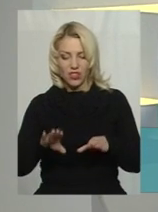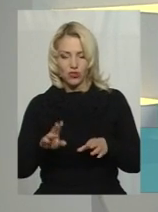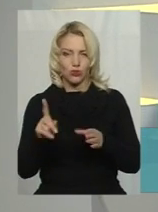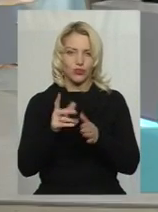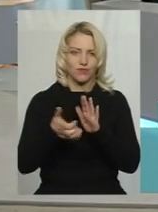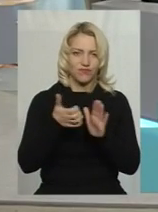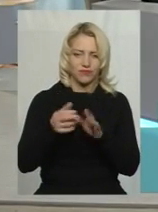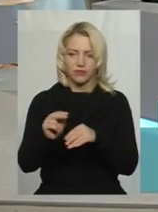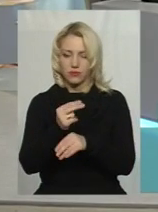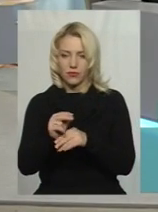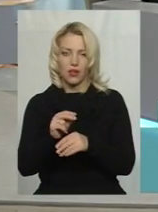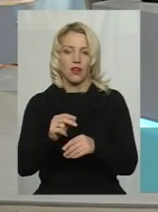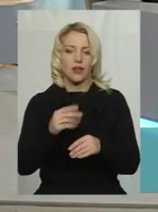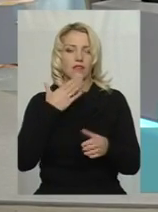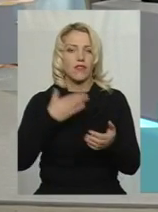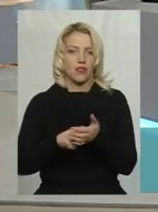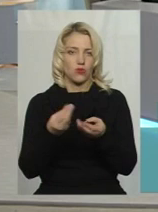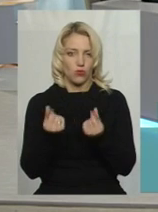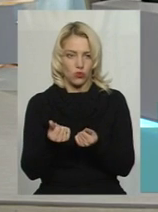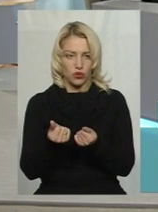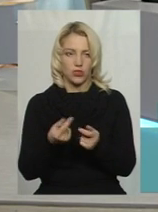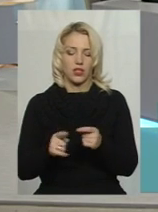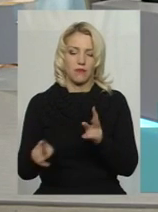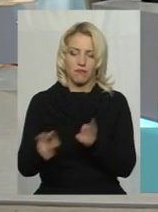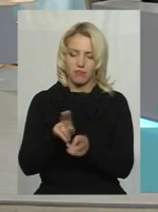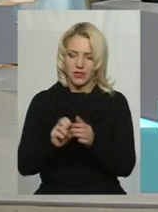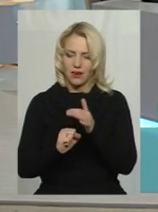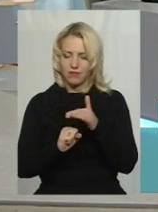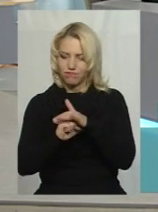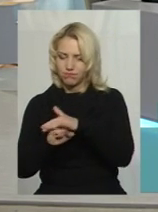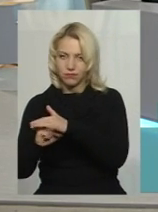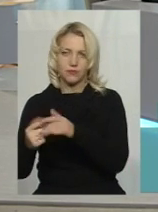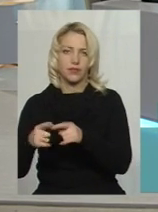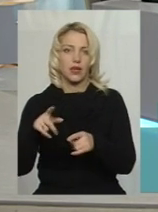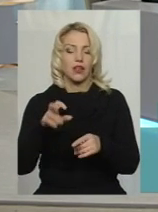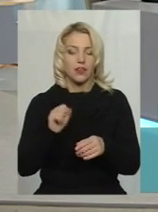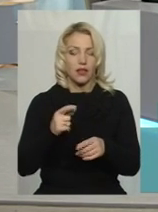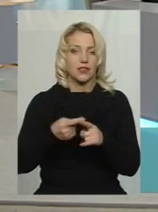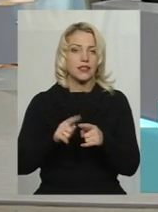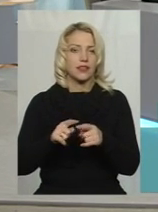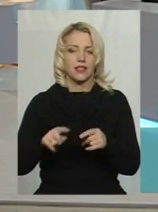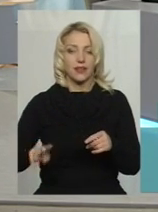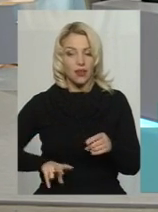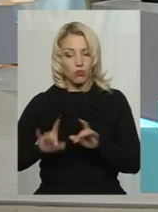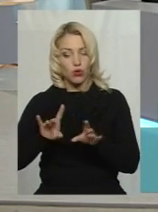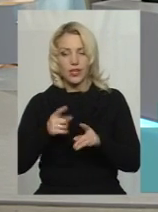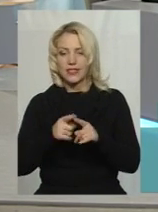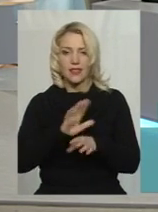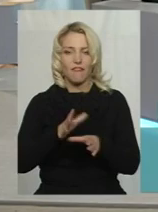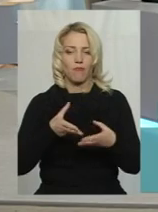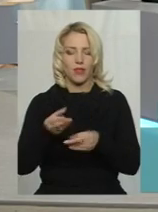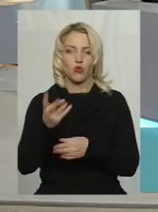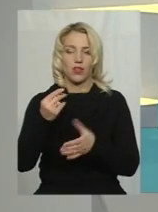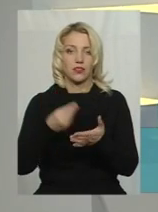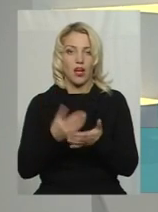От в цьому випадку там замінювали фракцію, вивозили, все, директор додатково пояснювала, що це не вплинуло на ціну. Але якщо проблема,